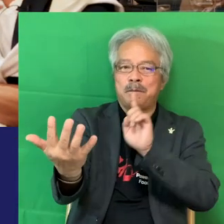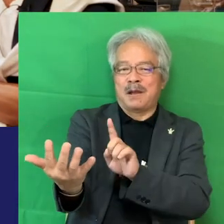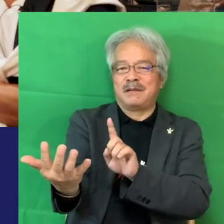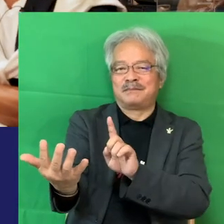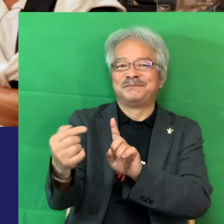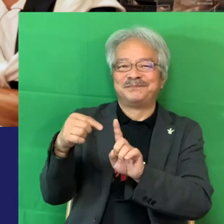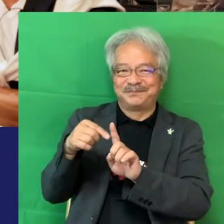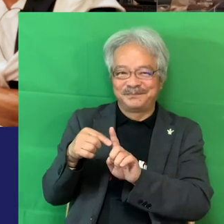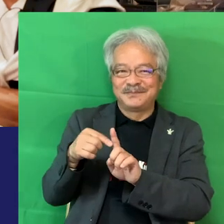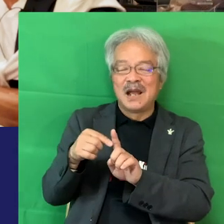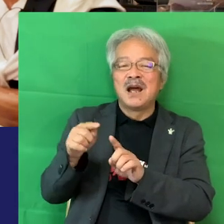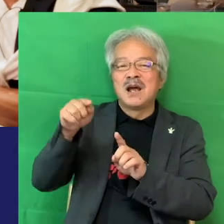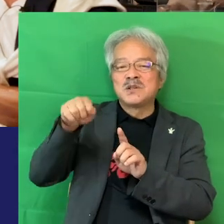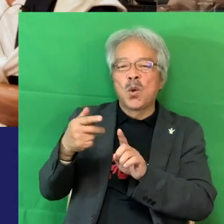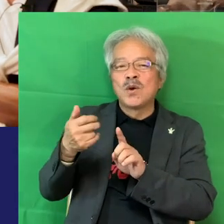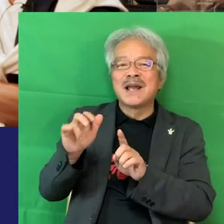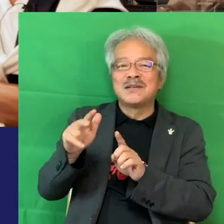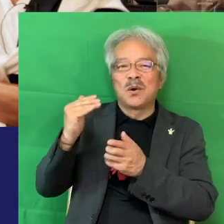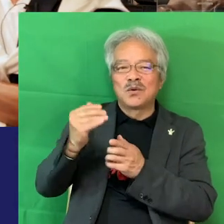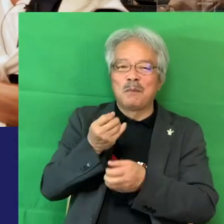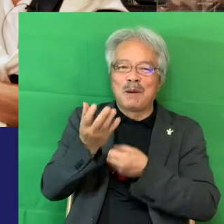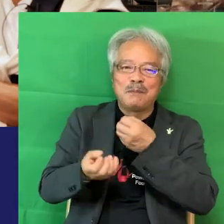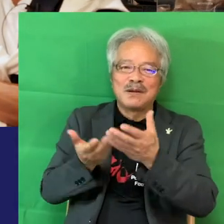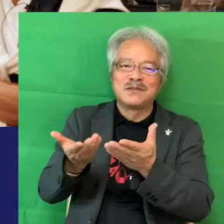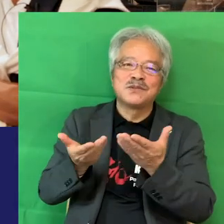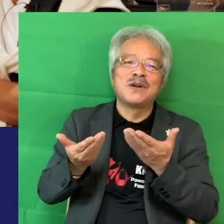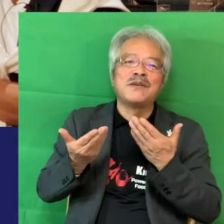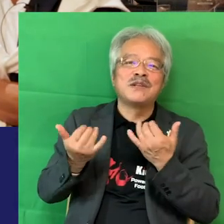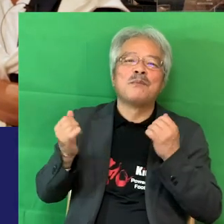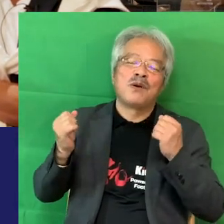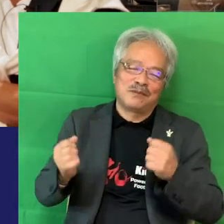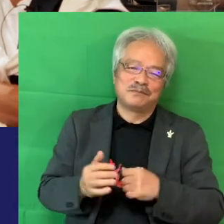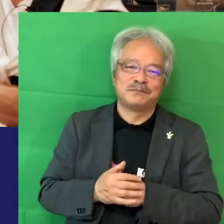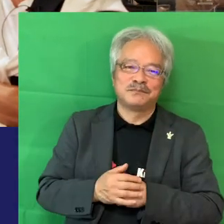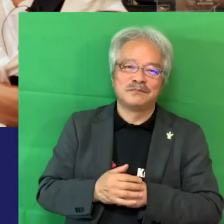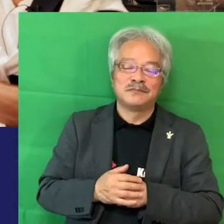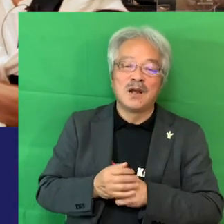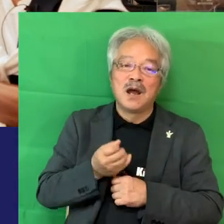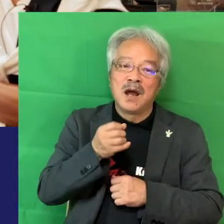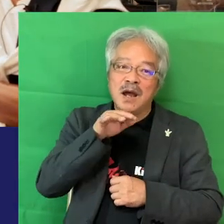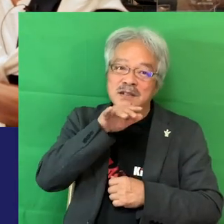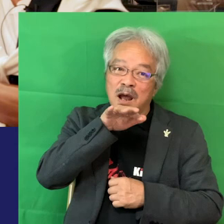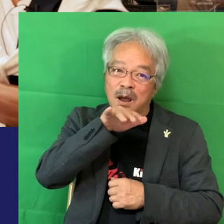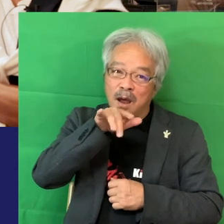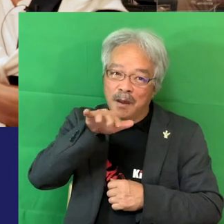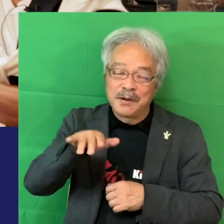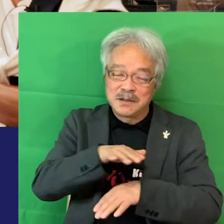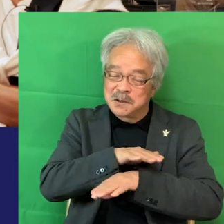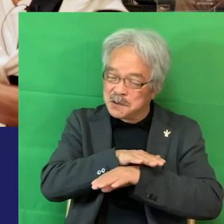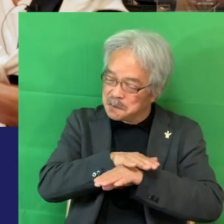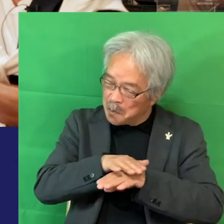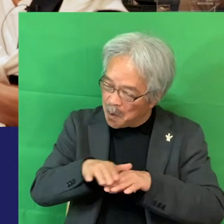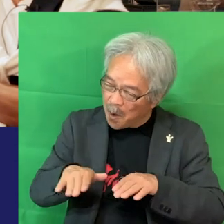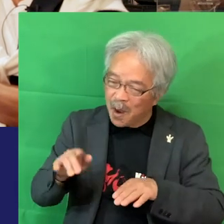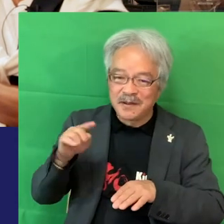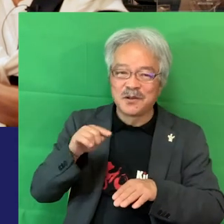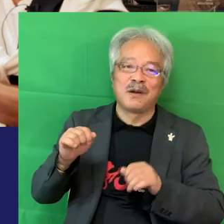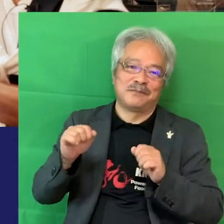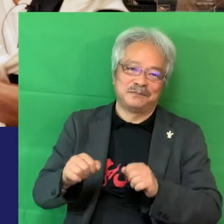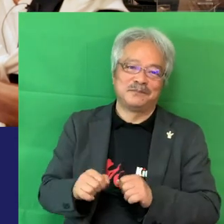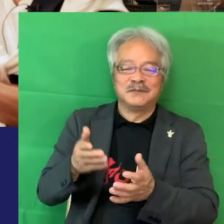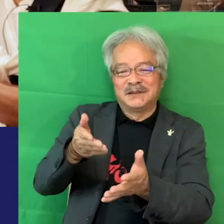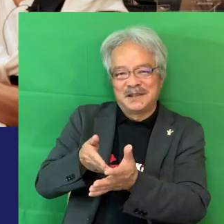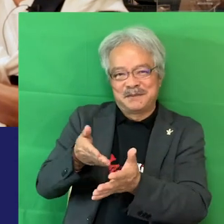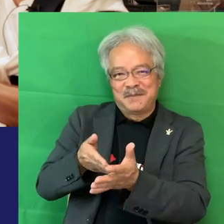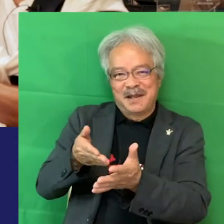ソーシャルのことを喋ってくれたりとかするんですけどなんだろうな喋りとかすっごいない人たちとか来たりとかするんですよ説明とか